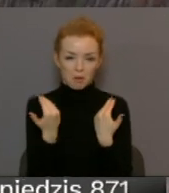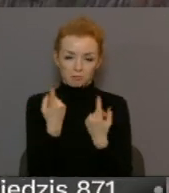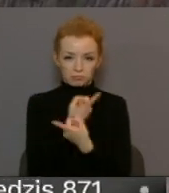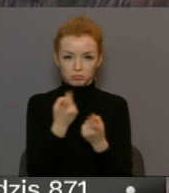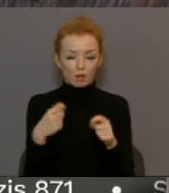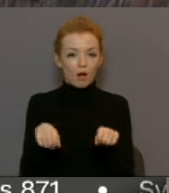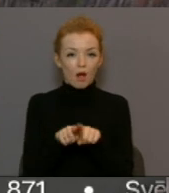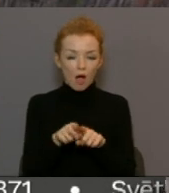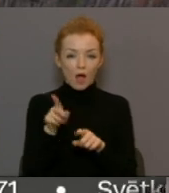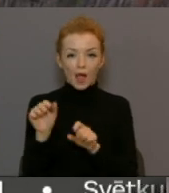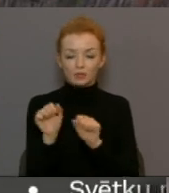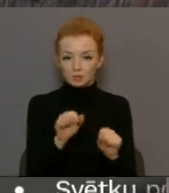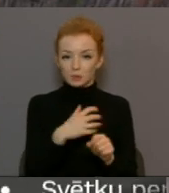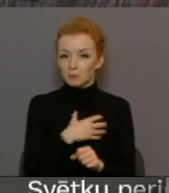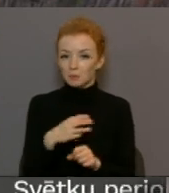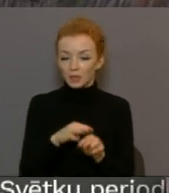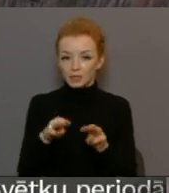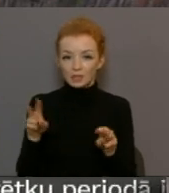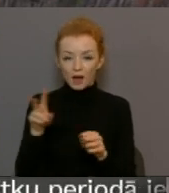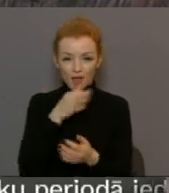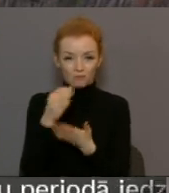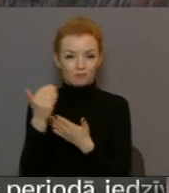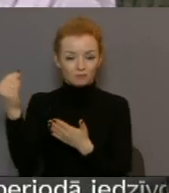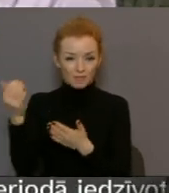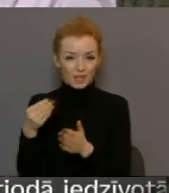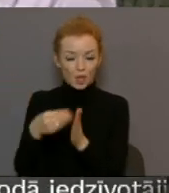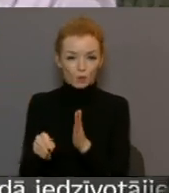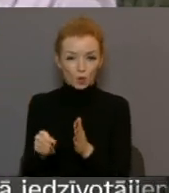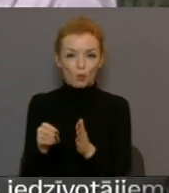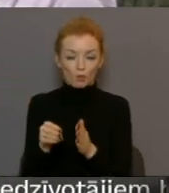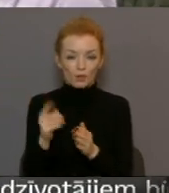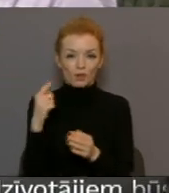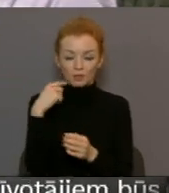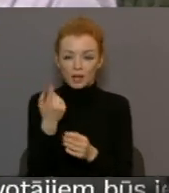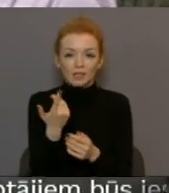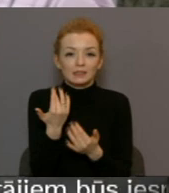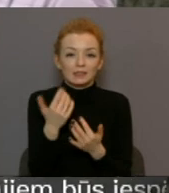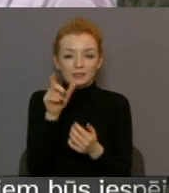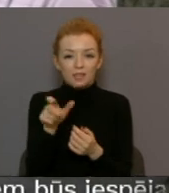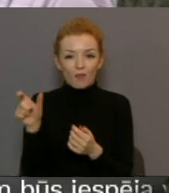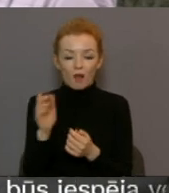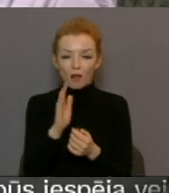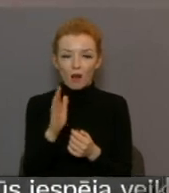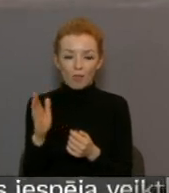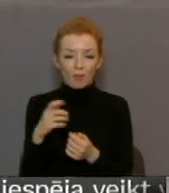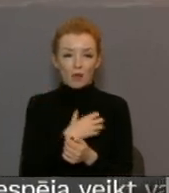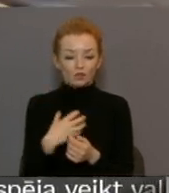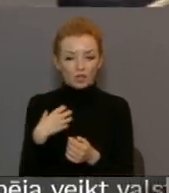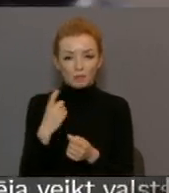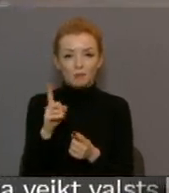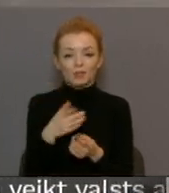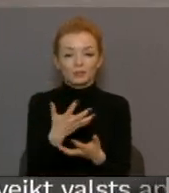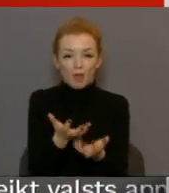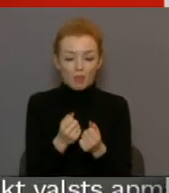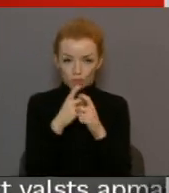Savukārt aizsardzības ministrī, kas atbildēja par sejas masku iepirkumu, atzīst, ka pašreiz taināsot datu, cik masku katru no pašvaldībām šajā laikā